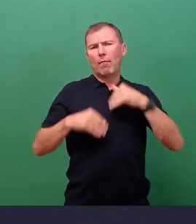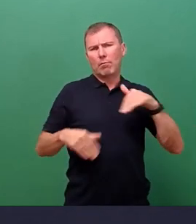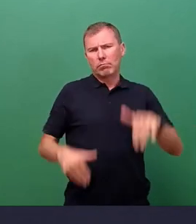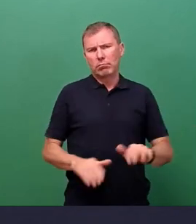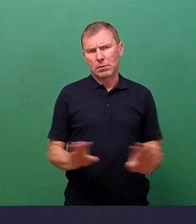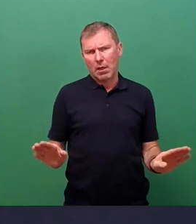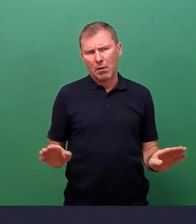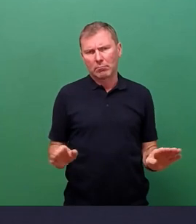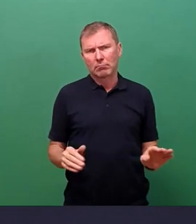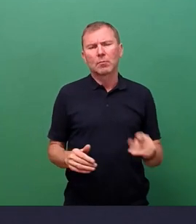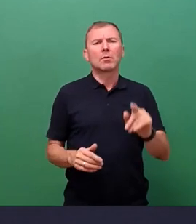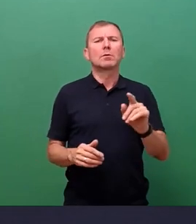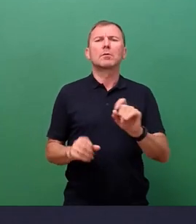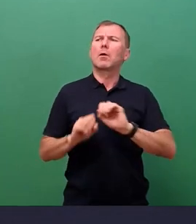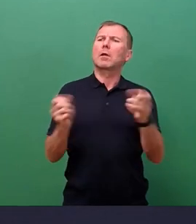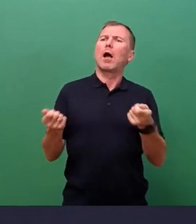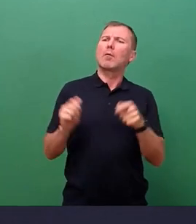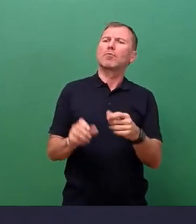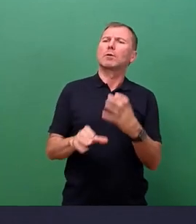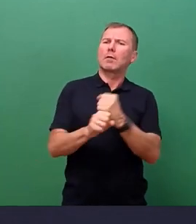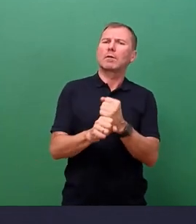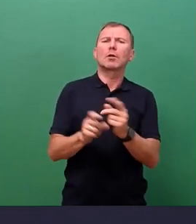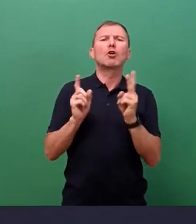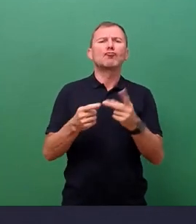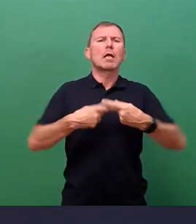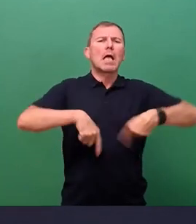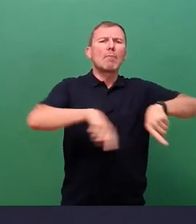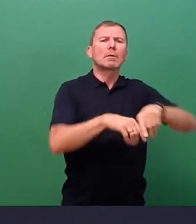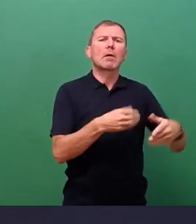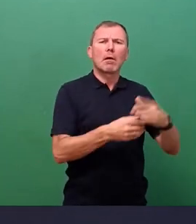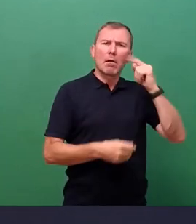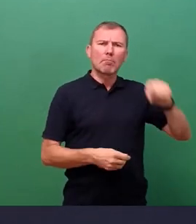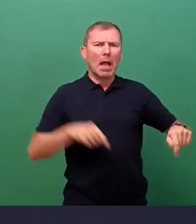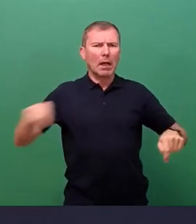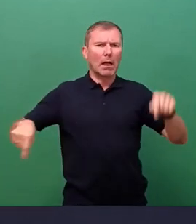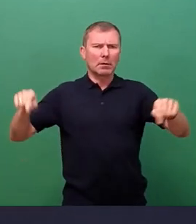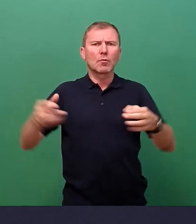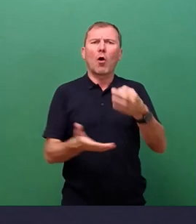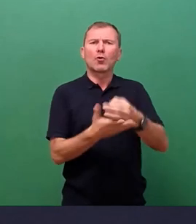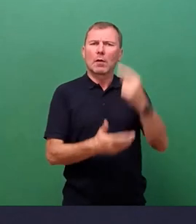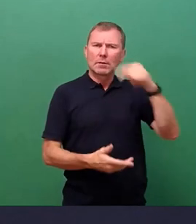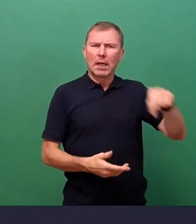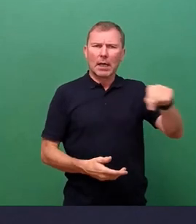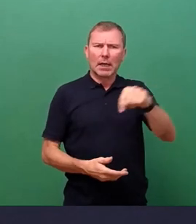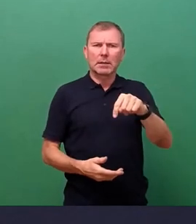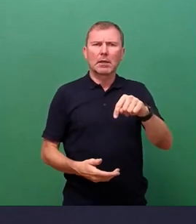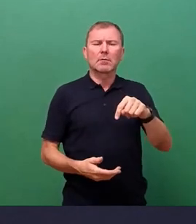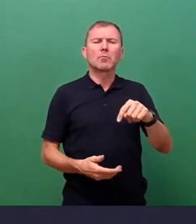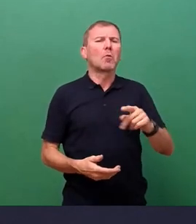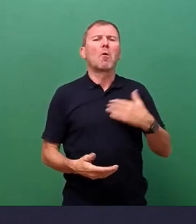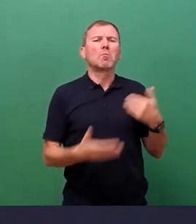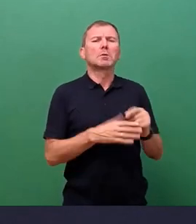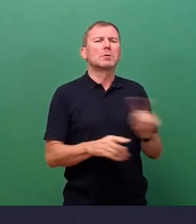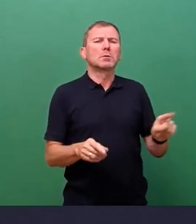erstens, was die eindeutigen Beschlussfassungen in den Stadtbezirksbeiräten, die es überwiegend waren. Die Ortschaftsräte haben ja da in der Regel keinen Gebrauch von gemacht.